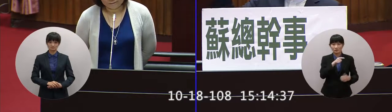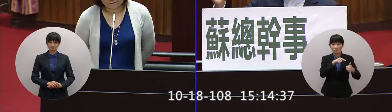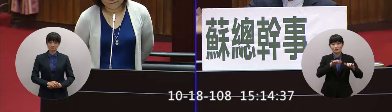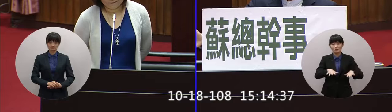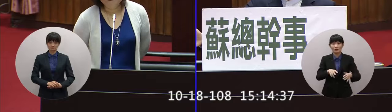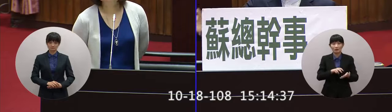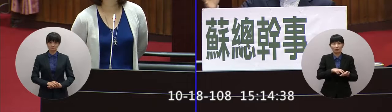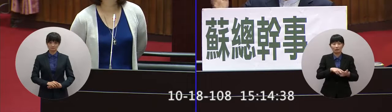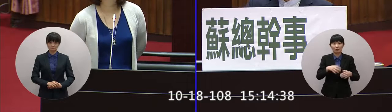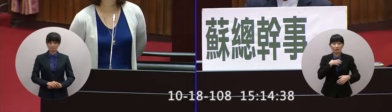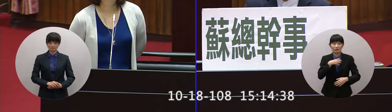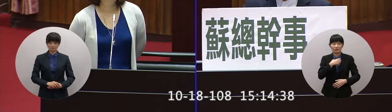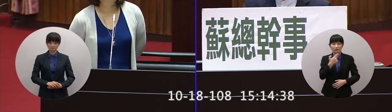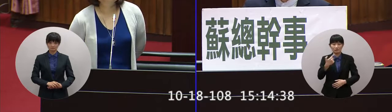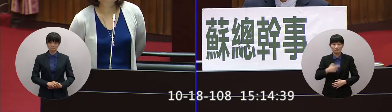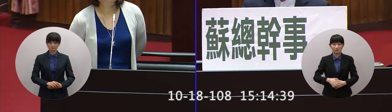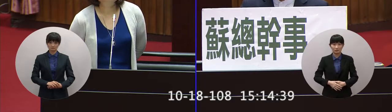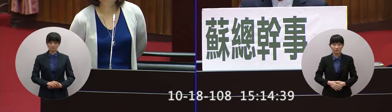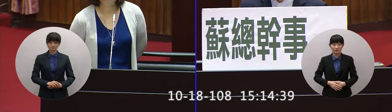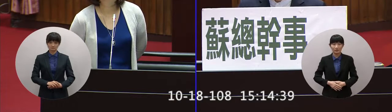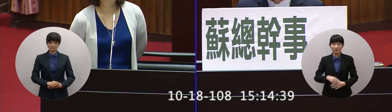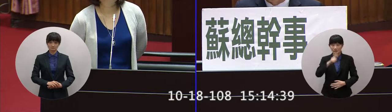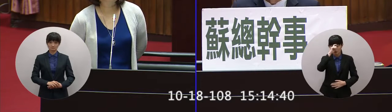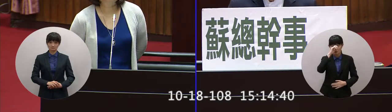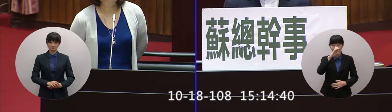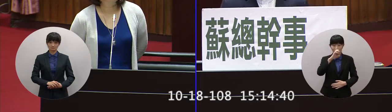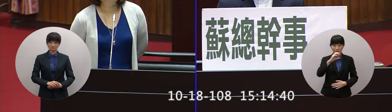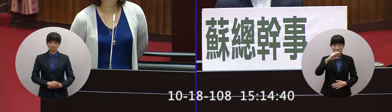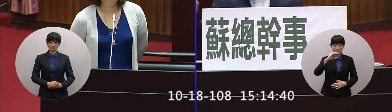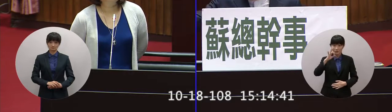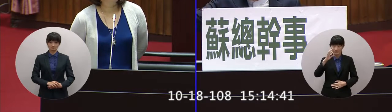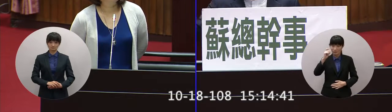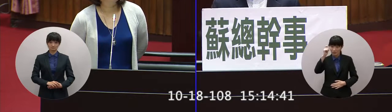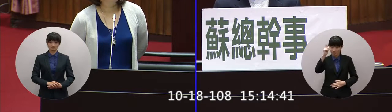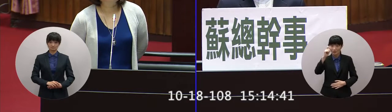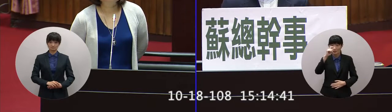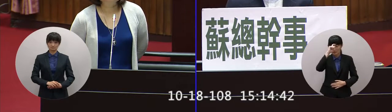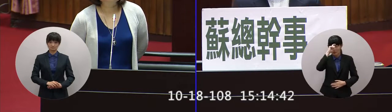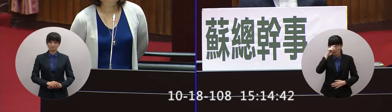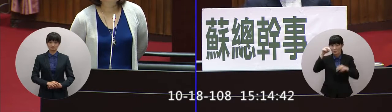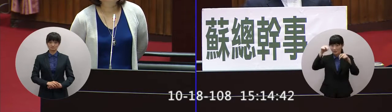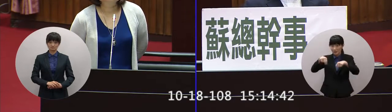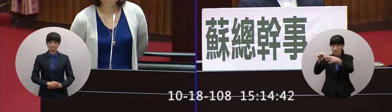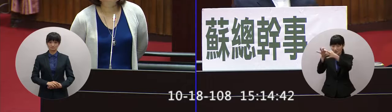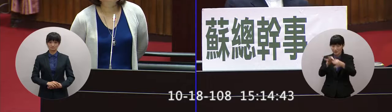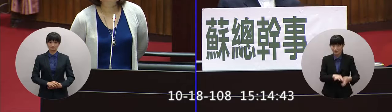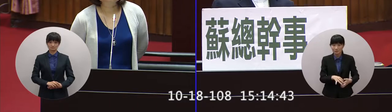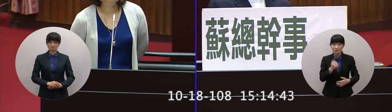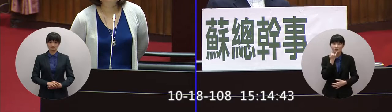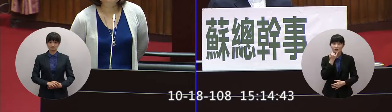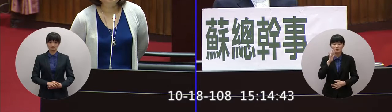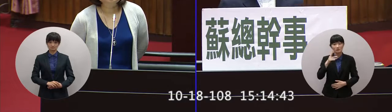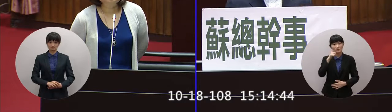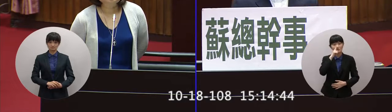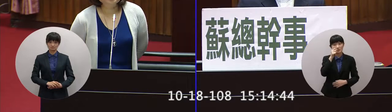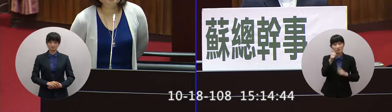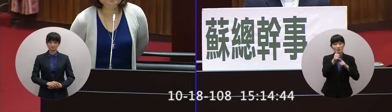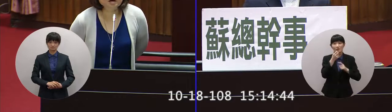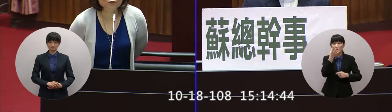陳明東說希望能夠繼續這是說的這個陳明東說我不知道